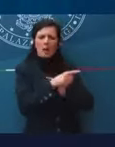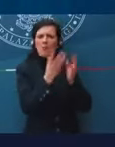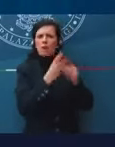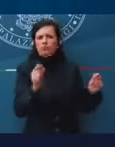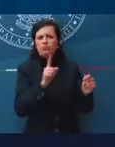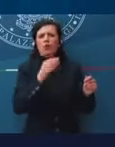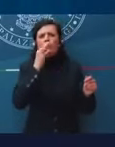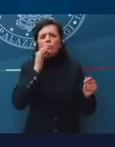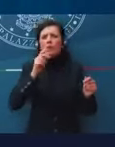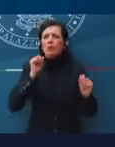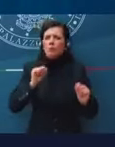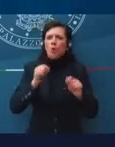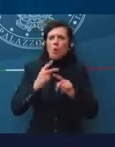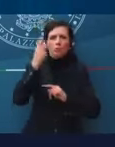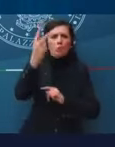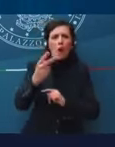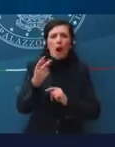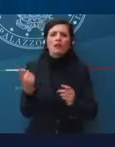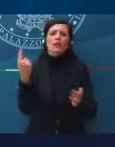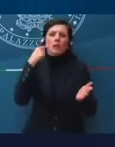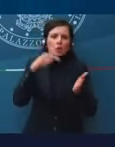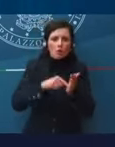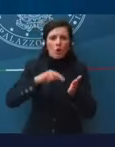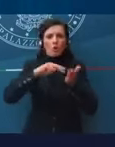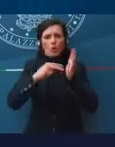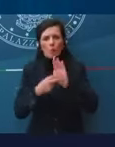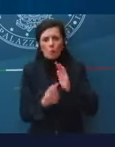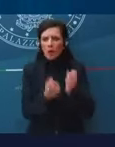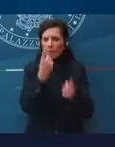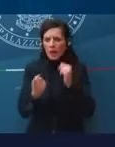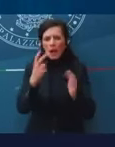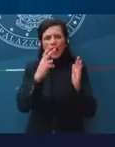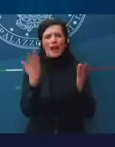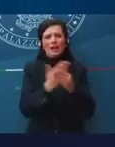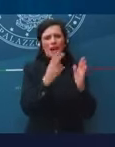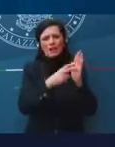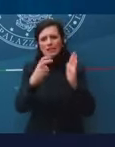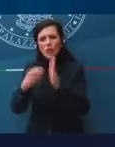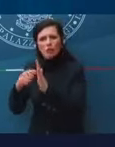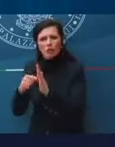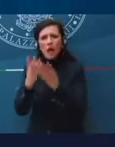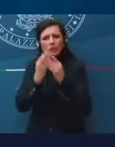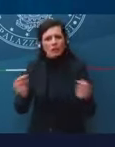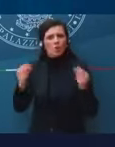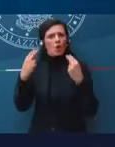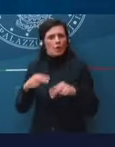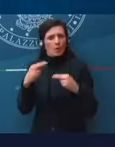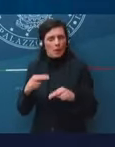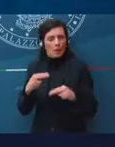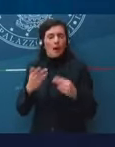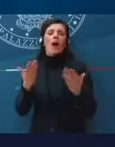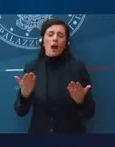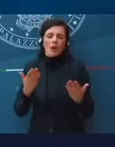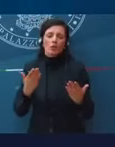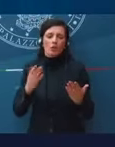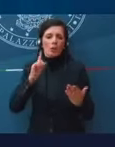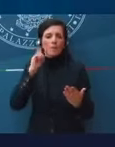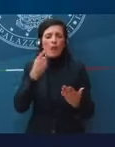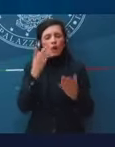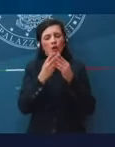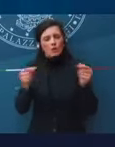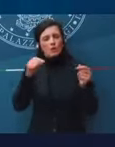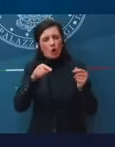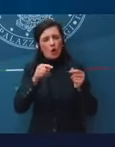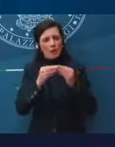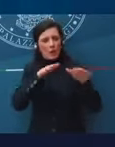riavuto di nuovo milioni di cartelle che non si riesce ad esigere. Per cui occorre veramente indirizzarsi alla risoluzione del